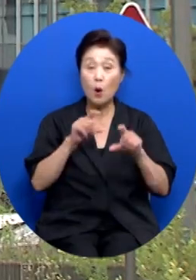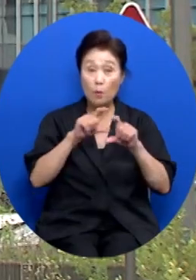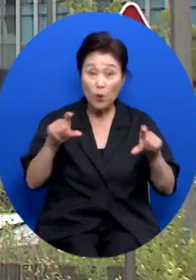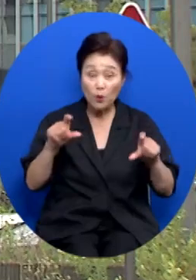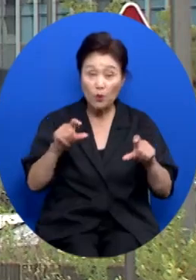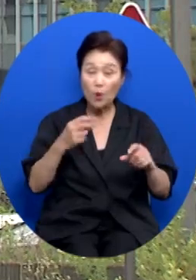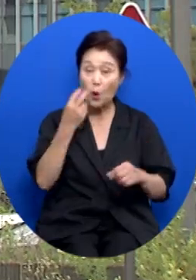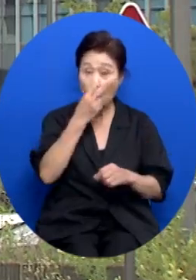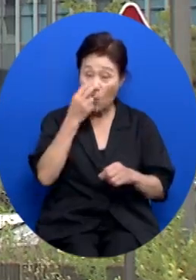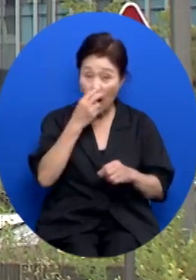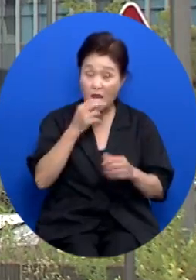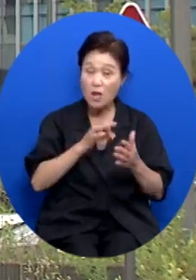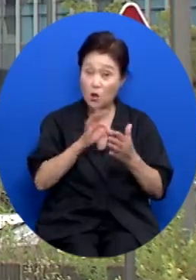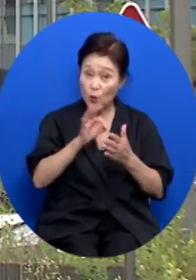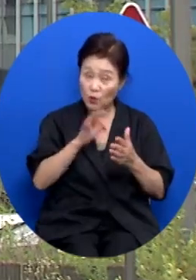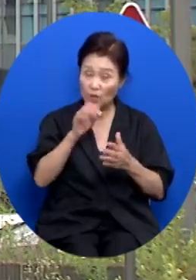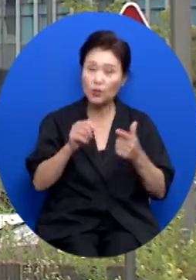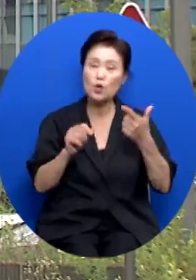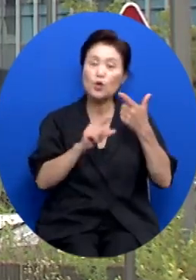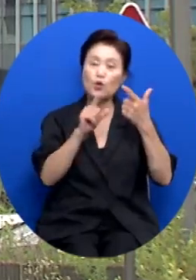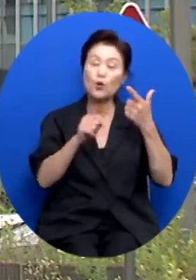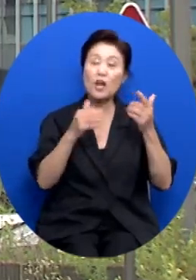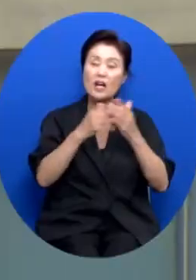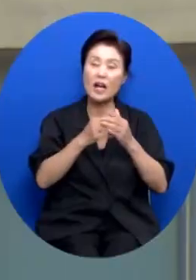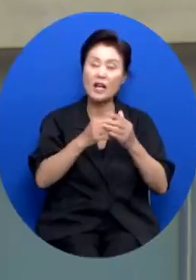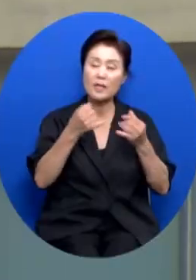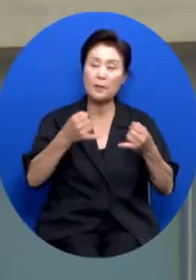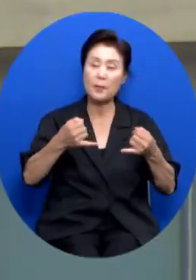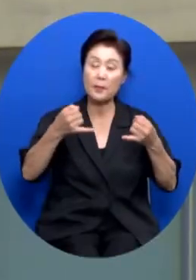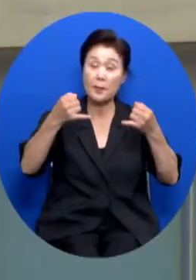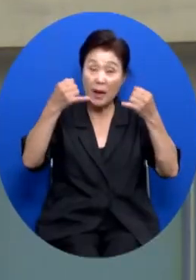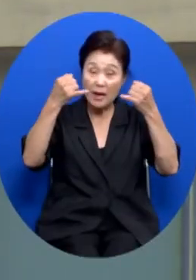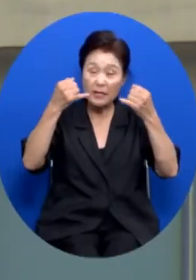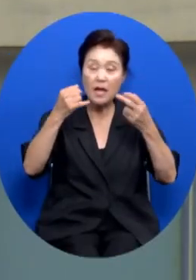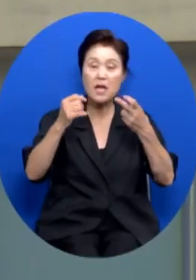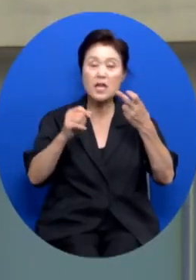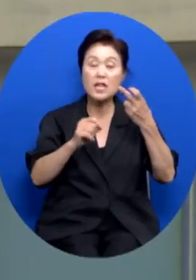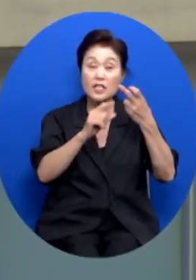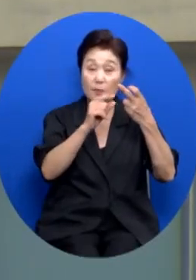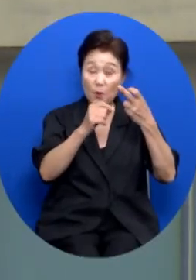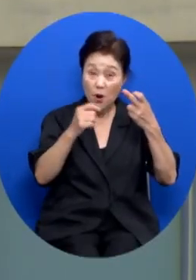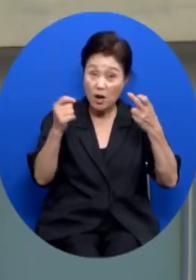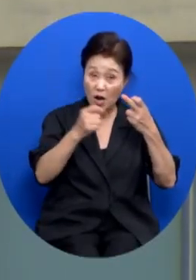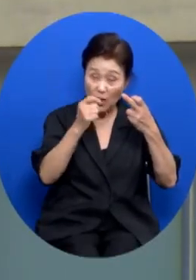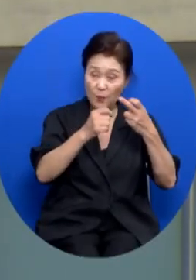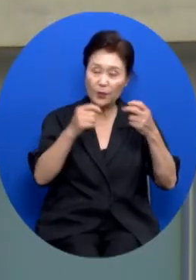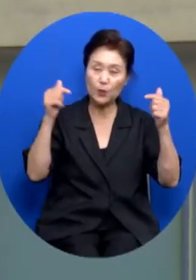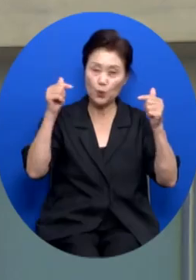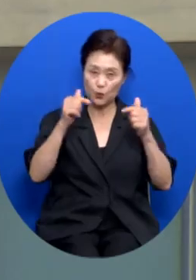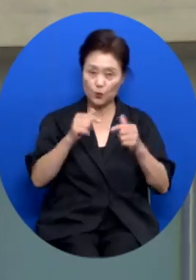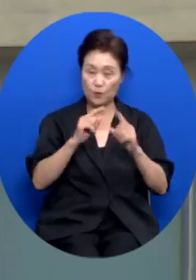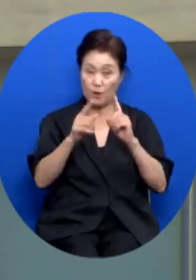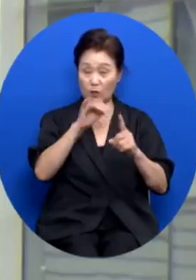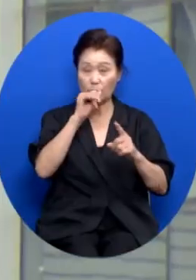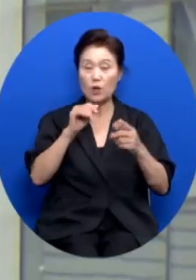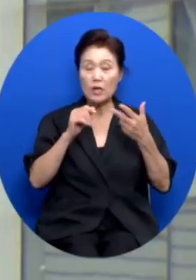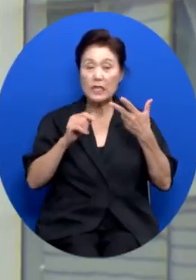통상적으로 관리재정수지 적자는 6월까지 늘어나다 연말로 가면서 감소하는 경향을 보인다며, 올해도